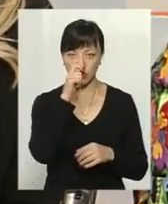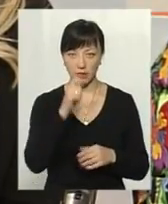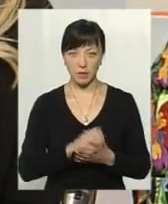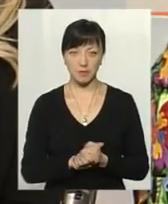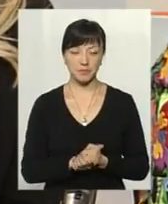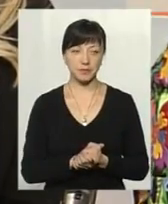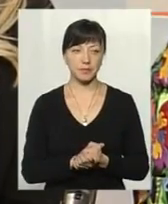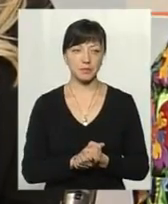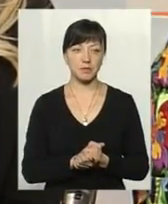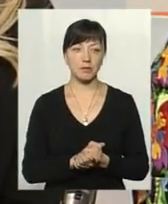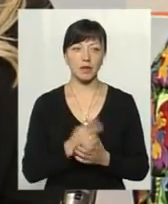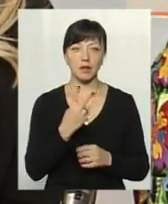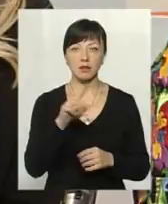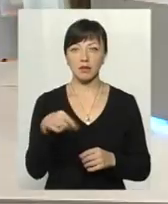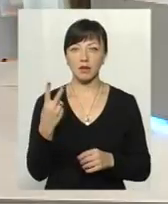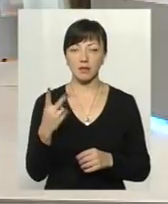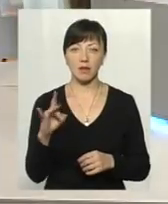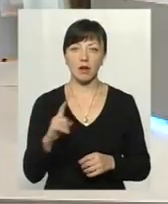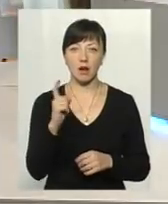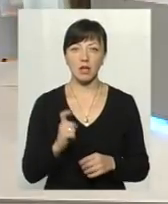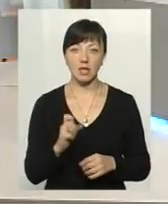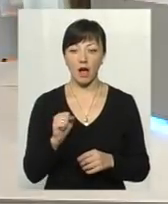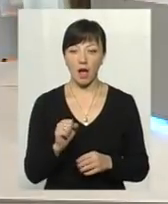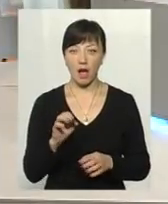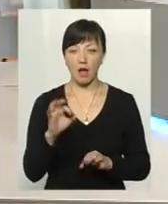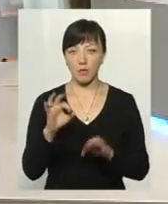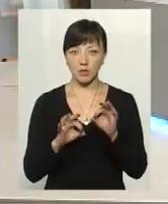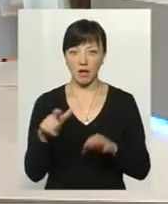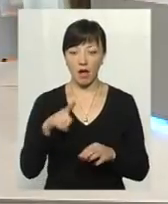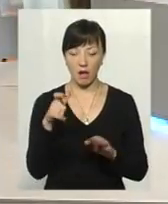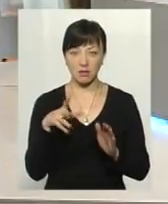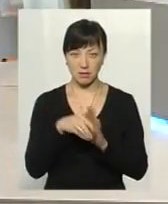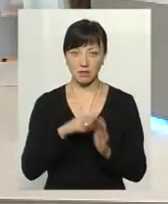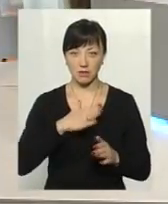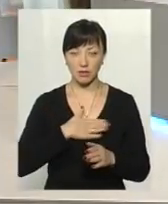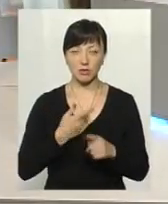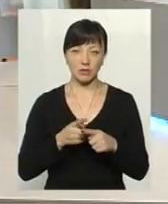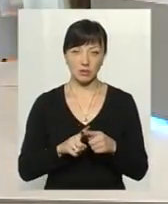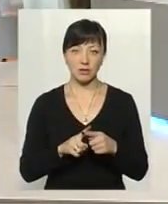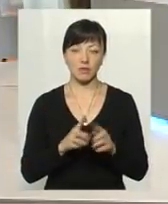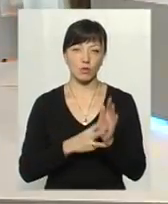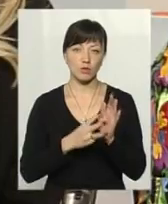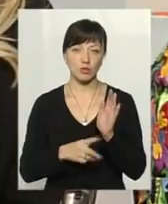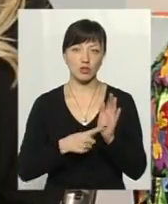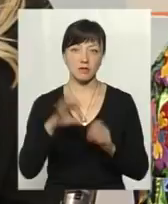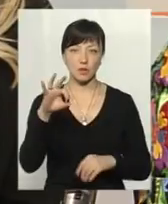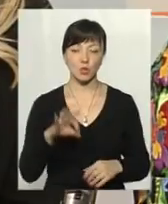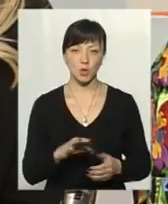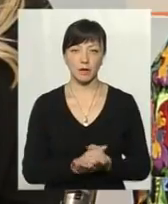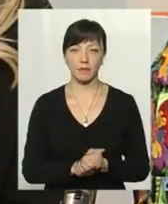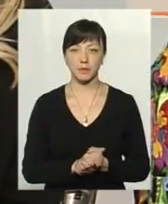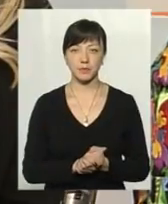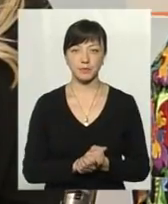поточного року. 2,2 рази. А питома вага природного газу в тарифах на теплову енергію становить 86%.